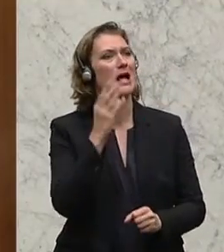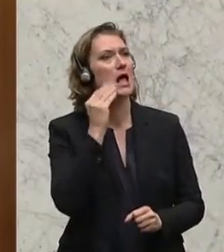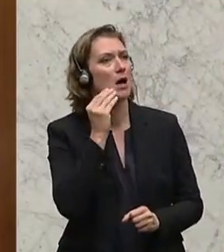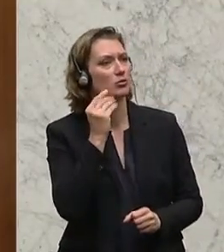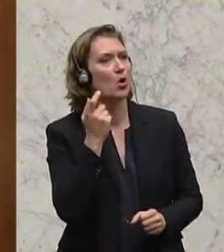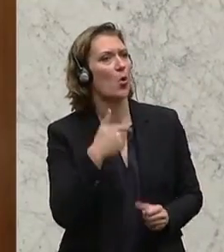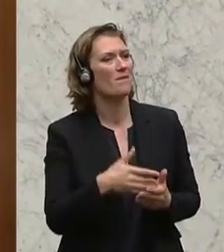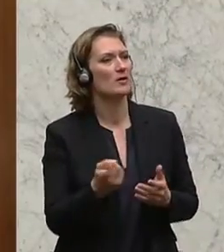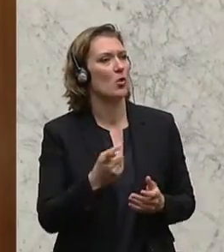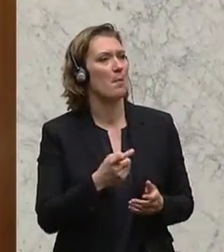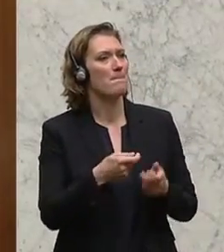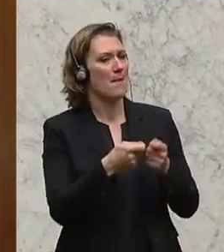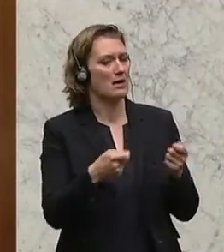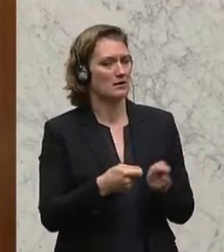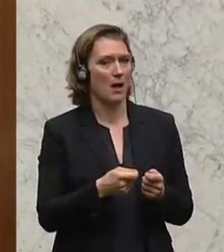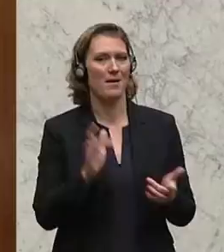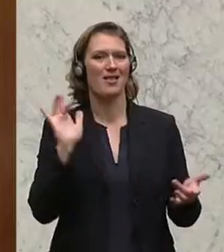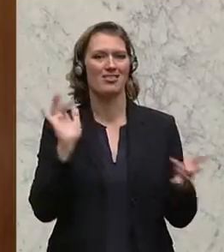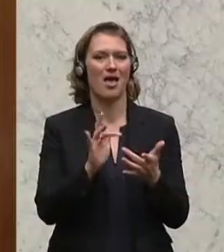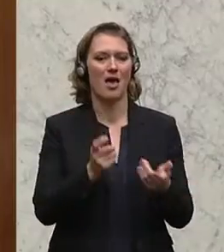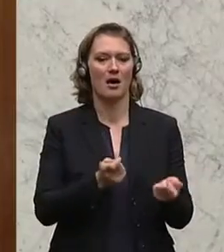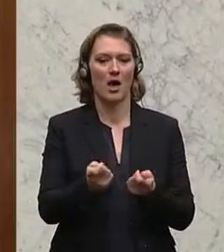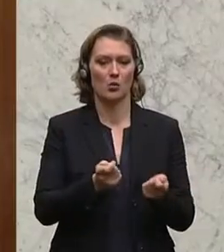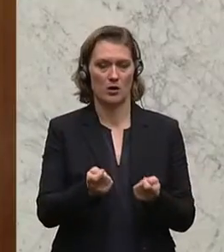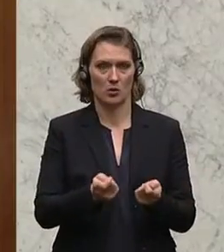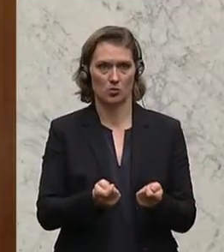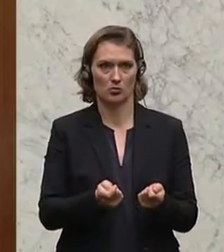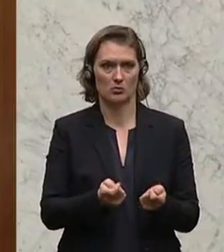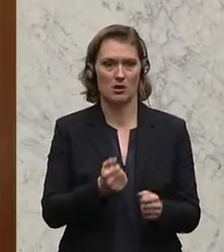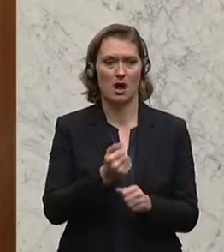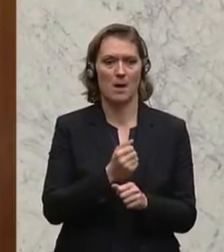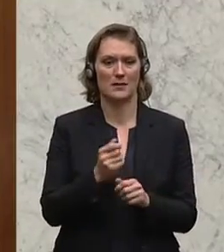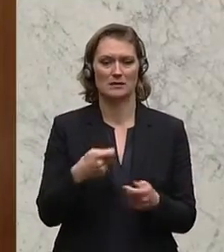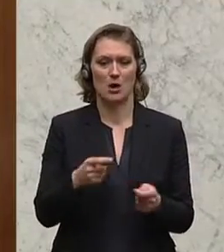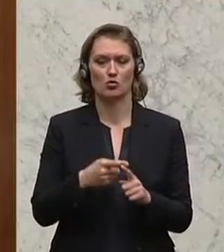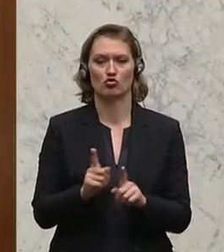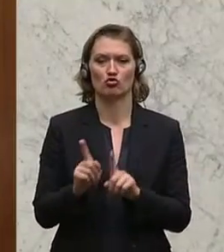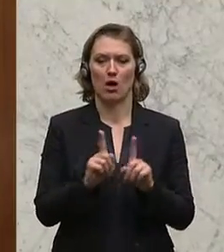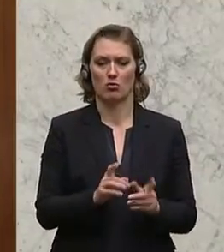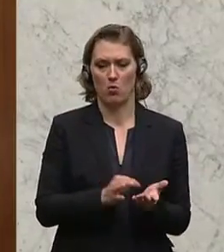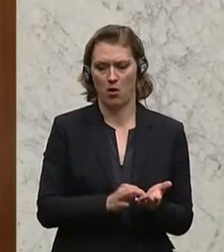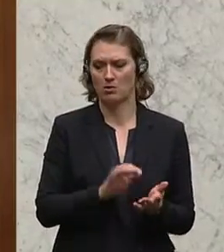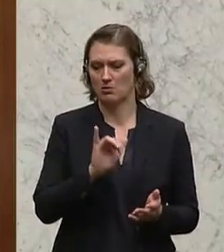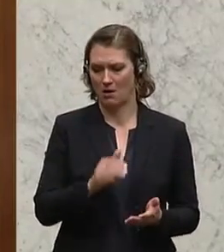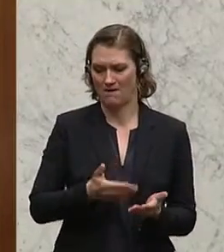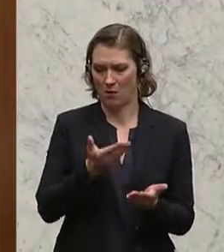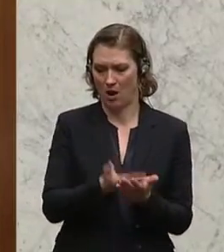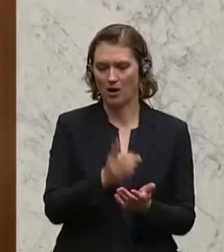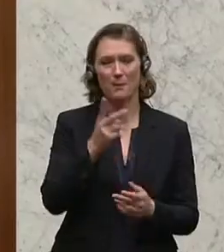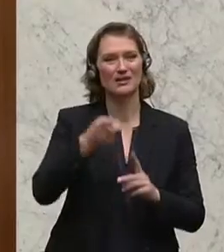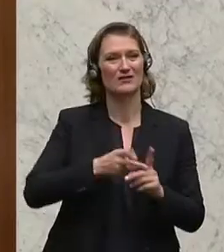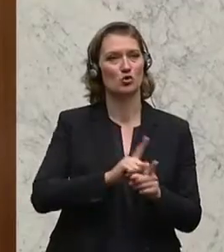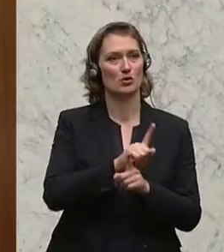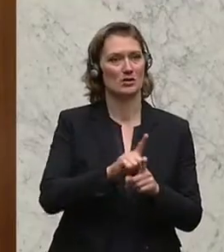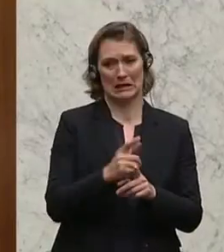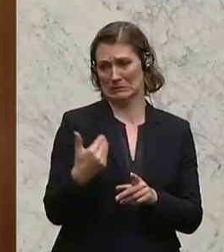die notwendigen Maßnahmen im Bereich der Regulierung, Standort und Arbeitsmarkt vorlegen. Die Bundesregierung hat aber zwischenzeitlich